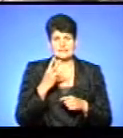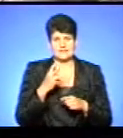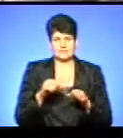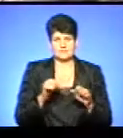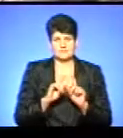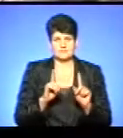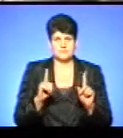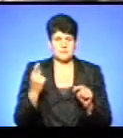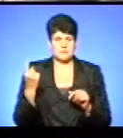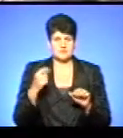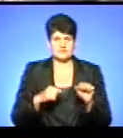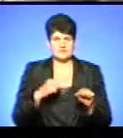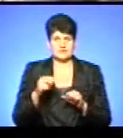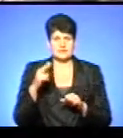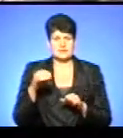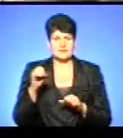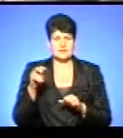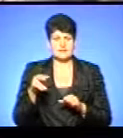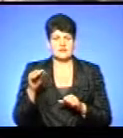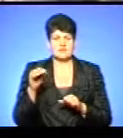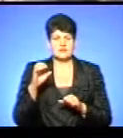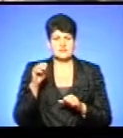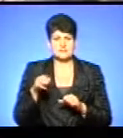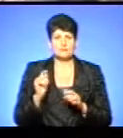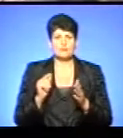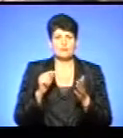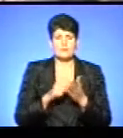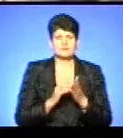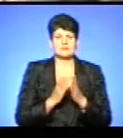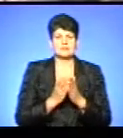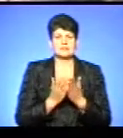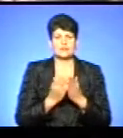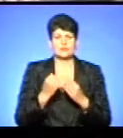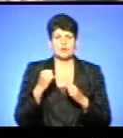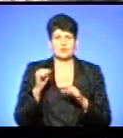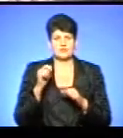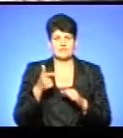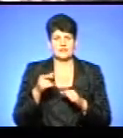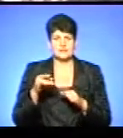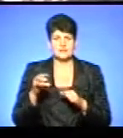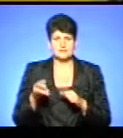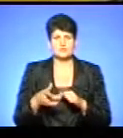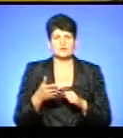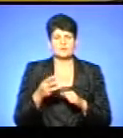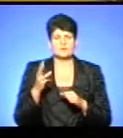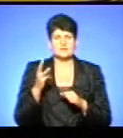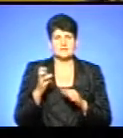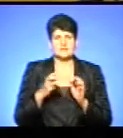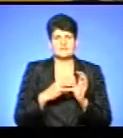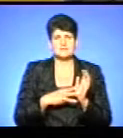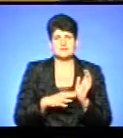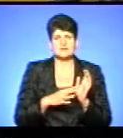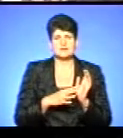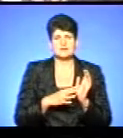Перший велосипед – це велосипед «Дилфаст». Він попав в книгу рекордів Гінаса, такий велосипед, який приїхав на однієздеряцій 380 кілометрів.